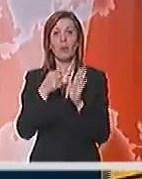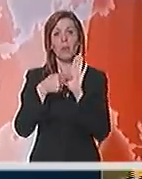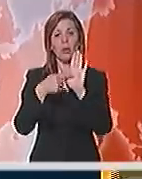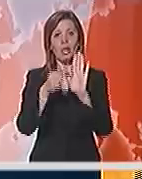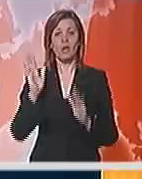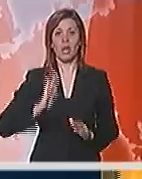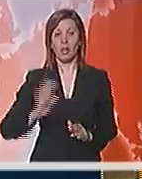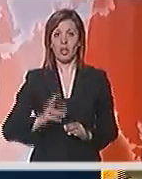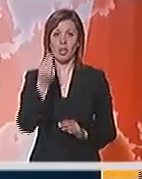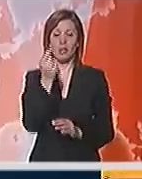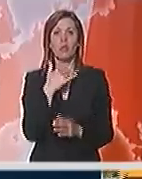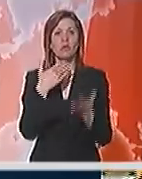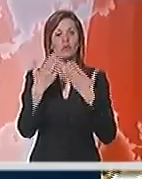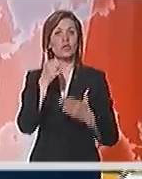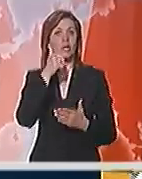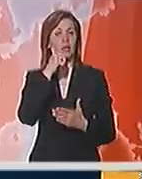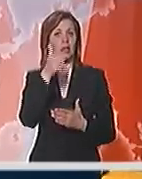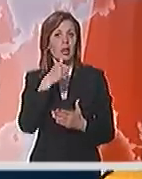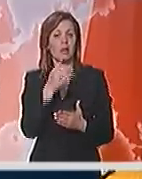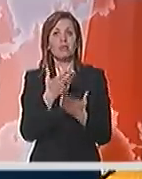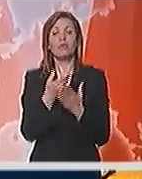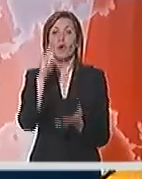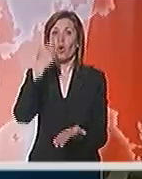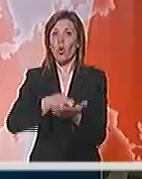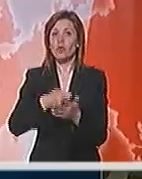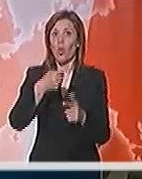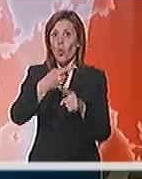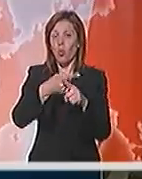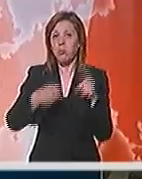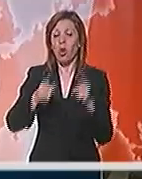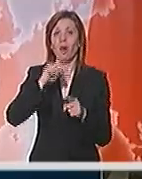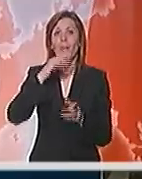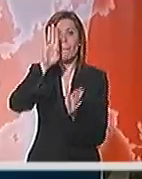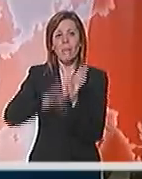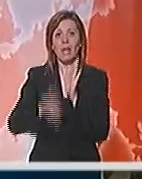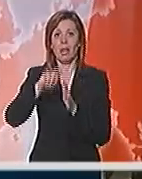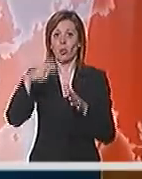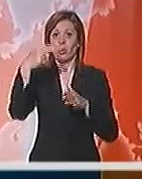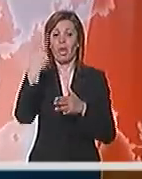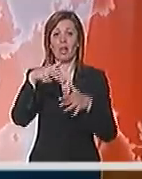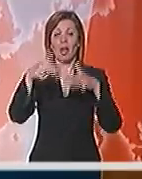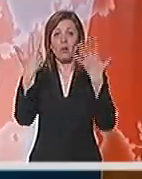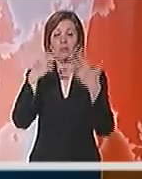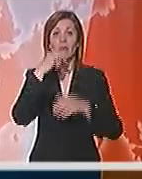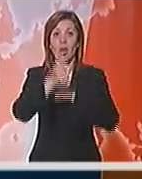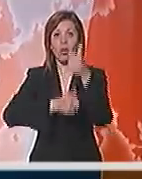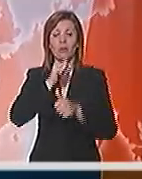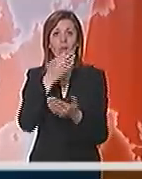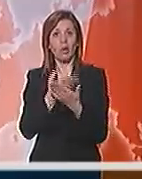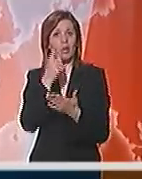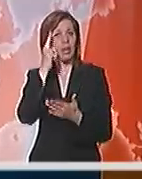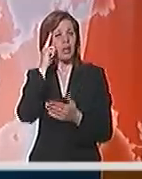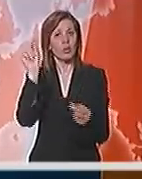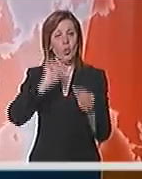da je građane Srbije Skupštinski dan zasedanja koštao upolo manje nego u 2008. godini. Ali i pored te